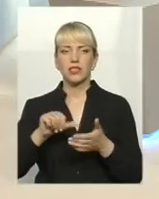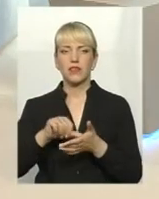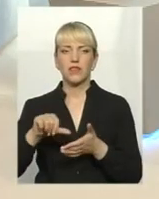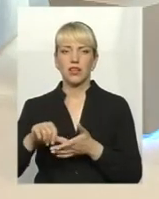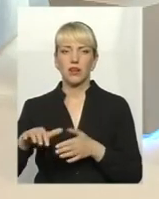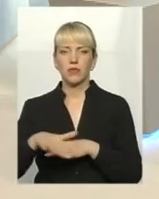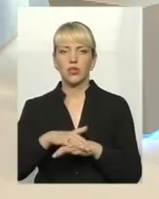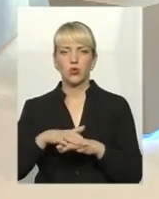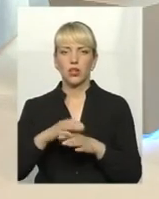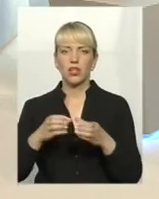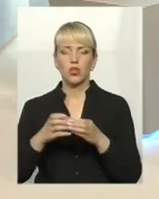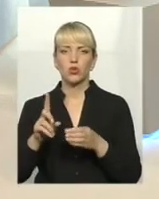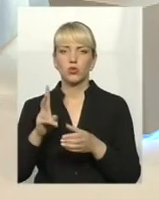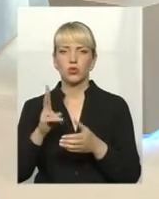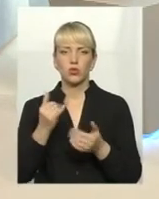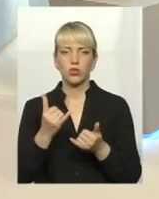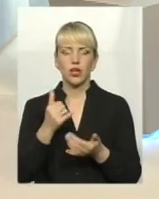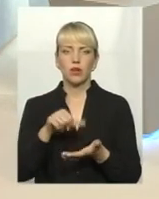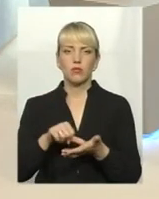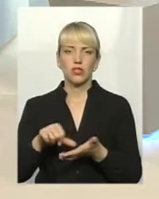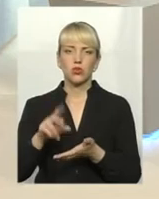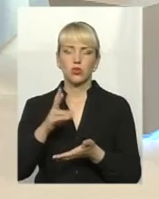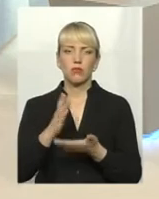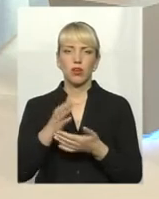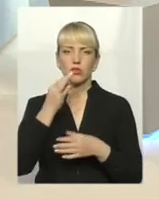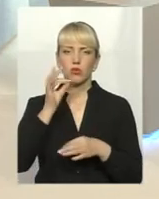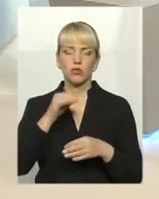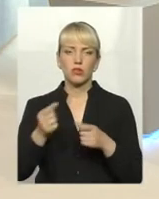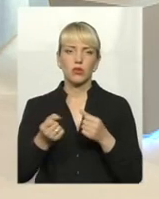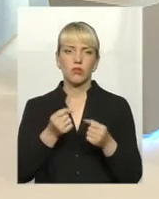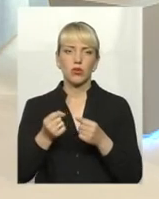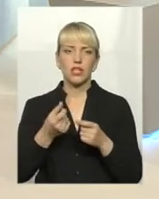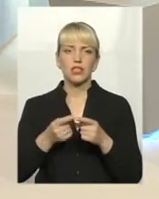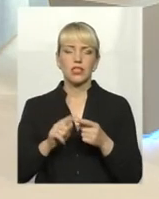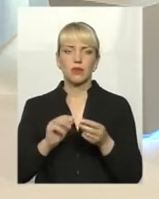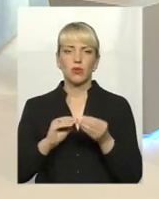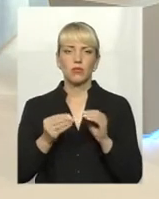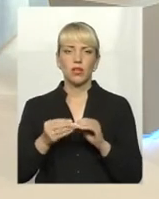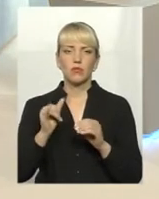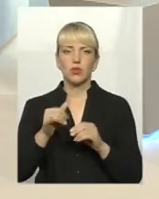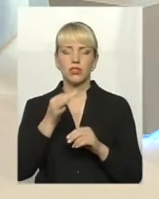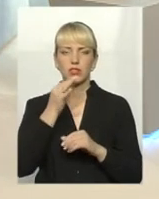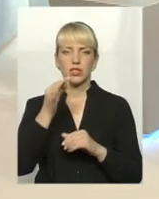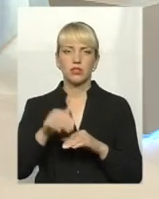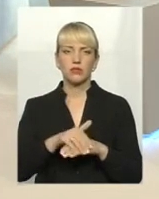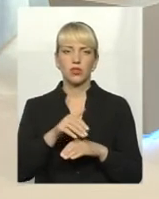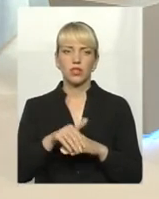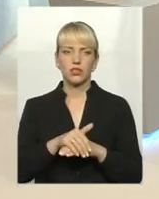громад, які сьогодні присутні і які вже мають досвід боротьби з даною проблемою. І скажіть, будь ласка,